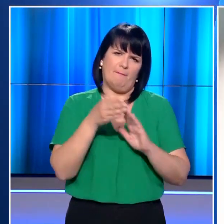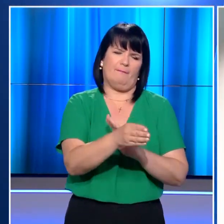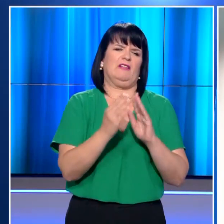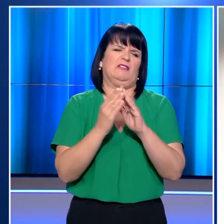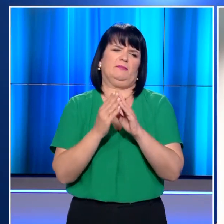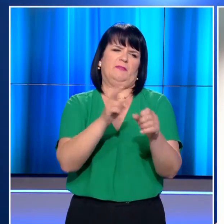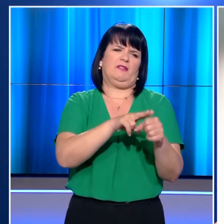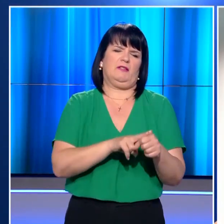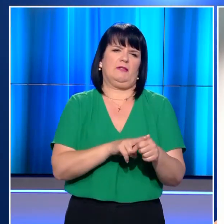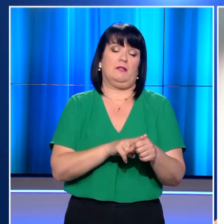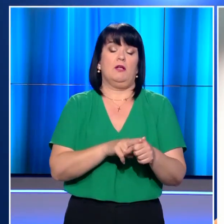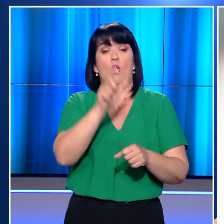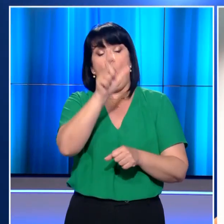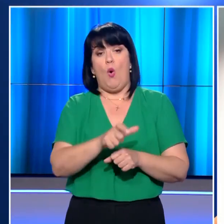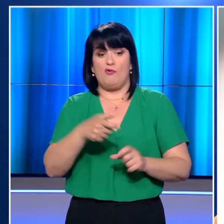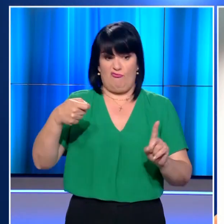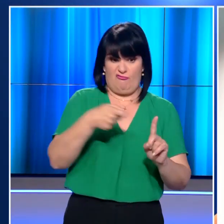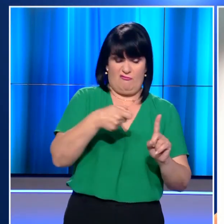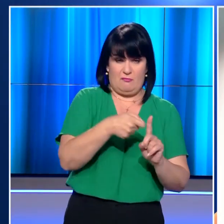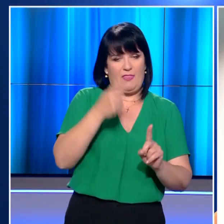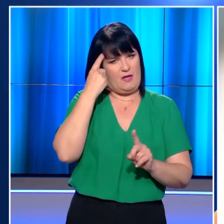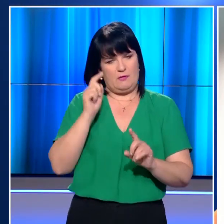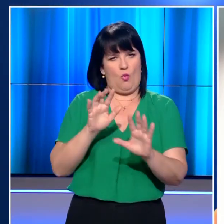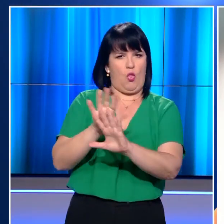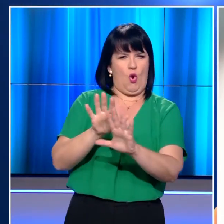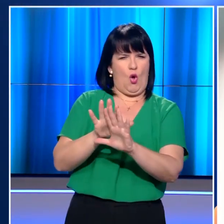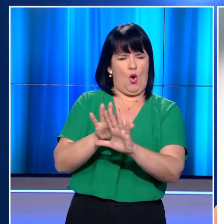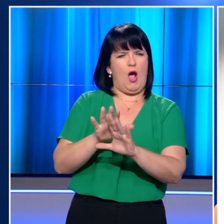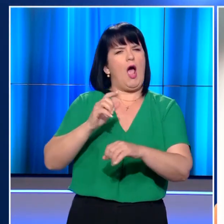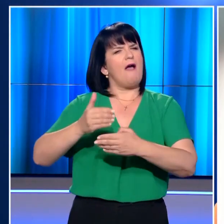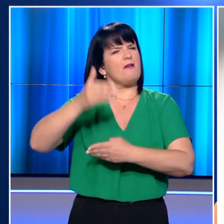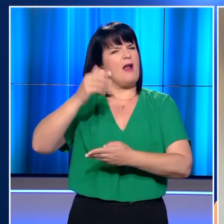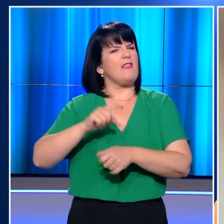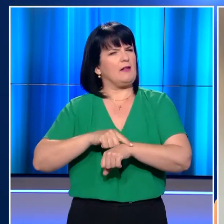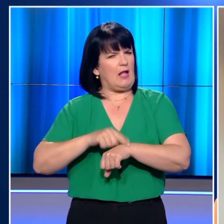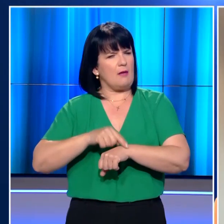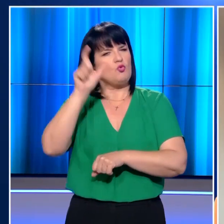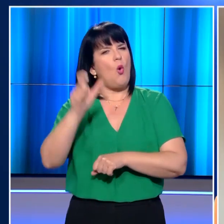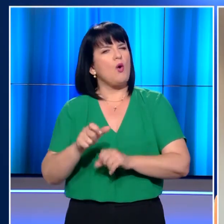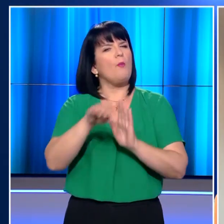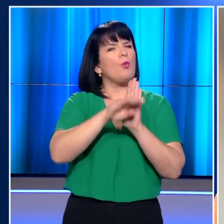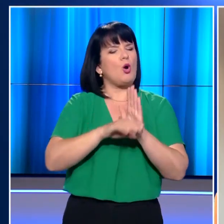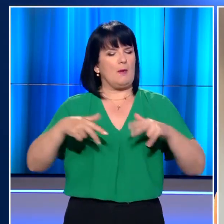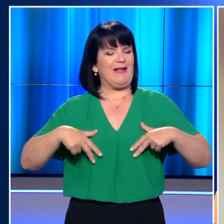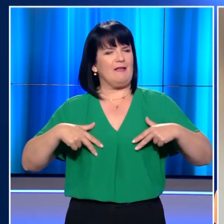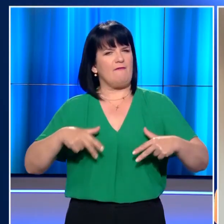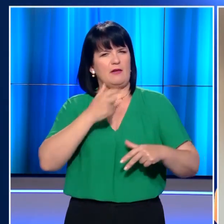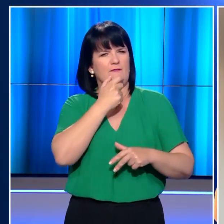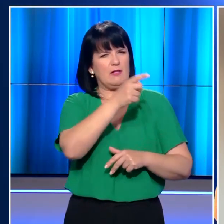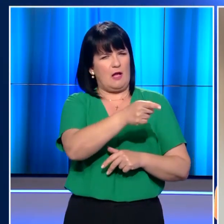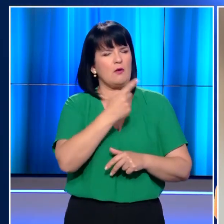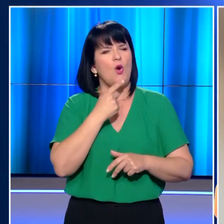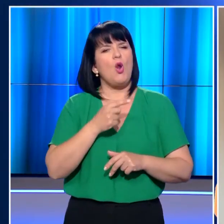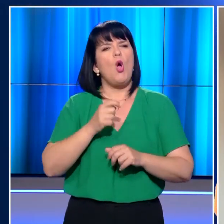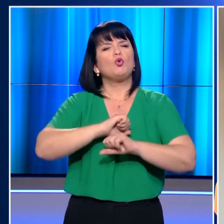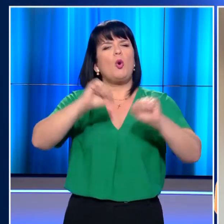Τα κίνητρα του δράστη δεν είναι ακόμα ξεκάθαρα. Σύμφωνα με τους Τάιμς, ο Καΐρις Ανταλάχ βρισκόταν σε πρόγραμμα της Βρετανικής κυβέρνησης για την πρόληψη και